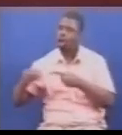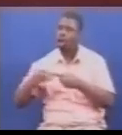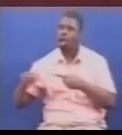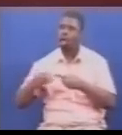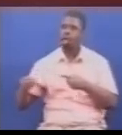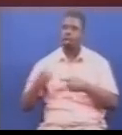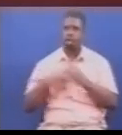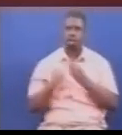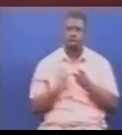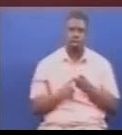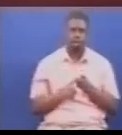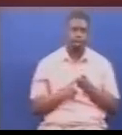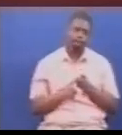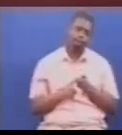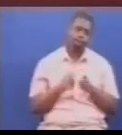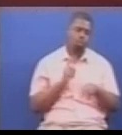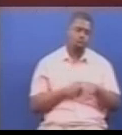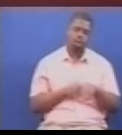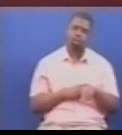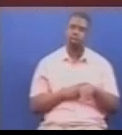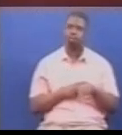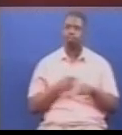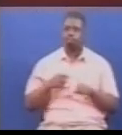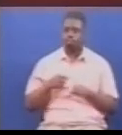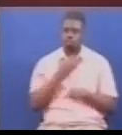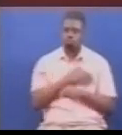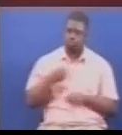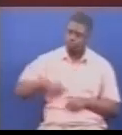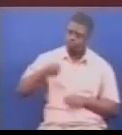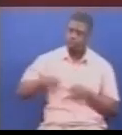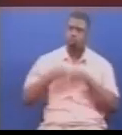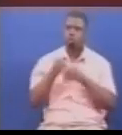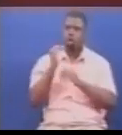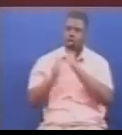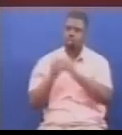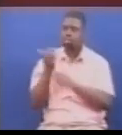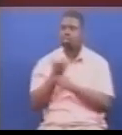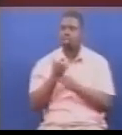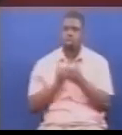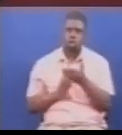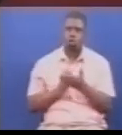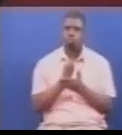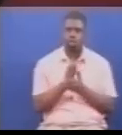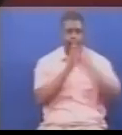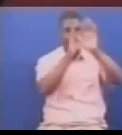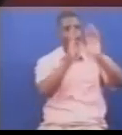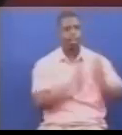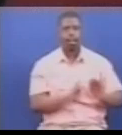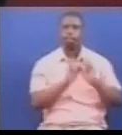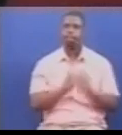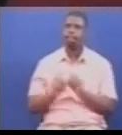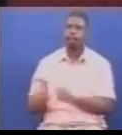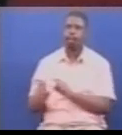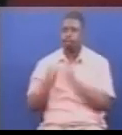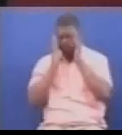za afya, na wakati wa huduma mkoba, zinazo tolewa ngazi ya jamii kupitia kampenye mbalimbae. Mwishimua